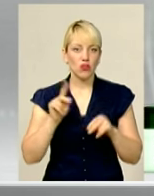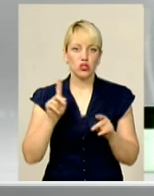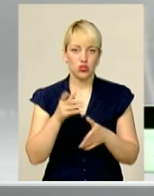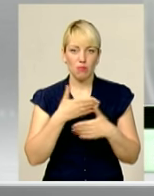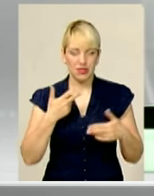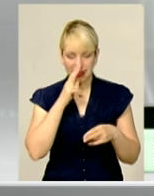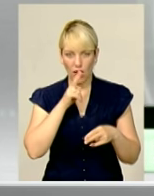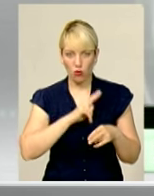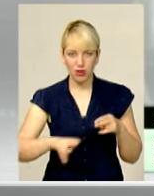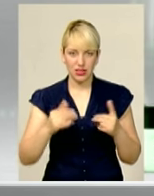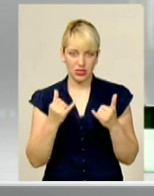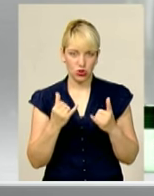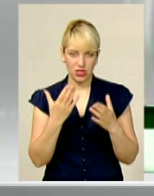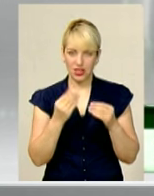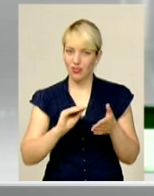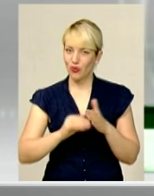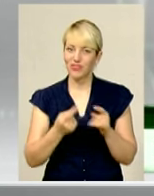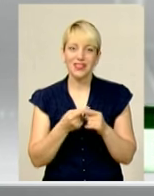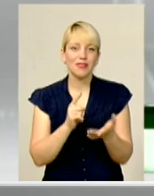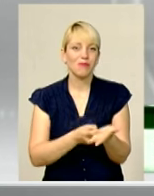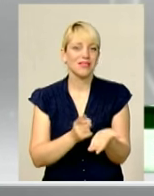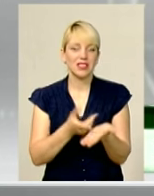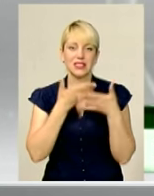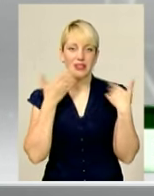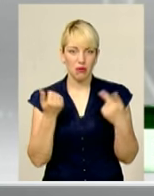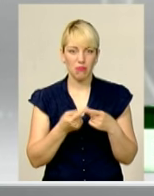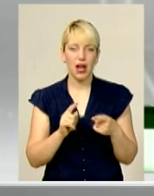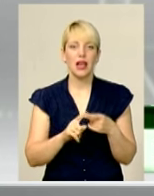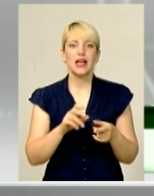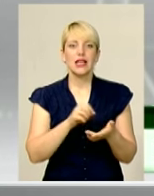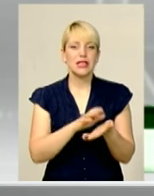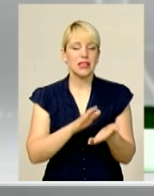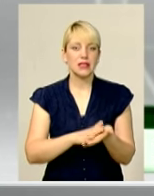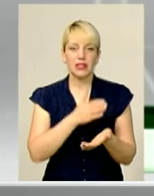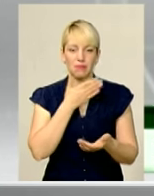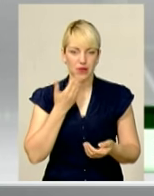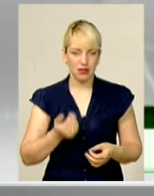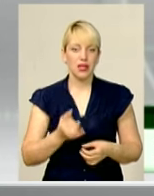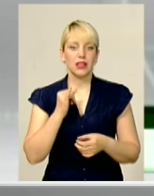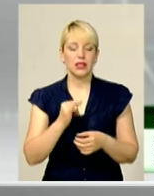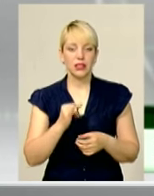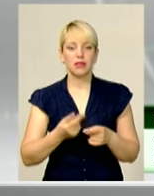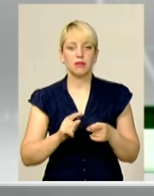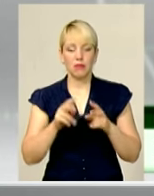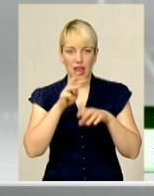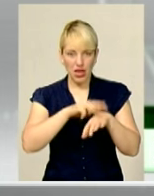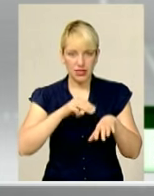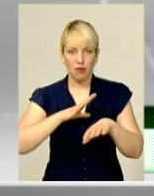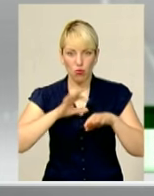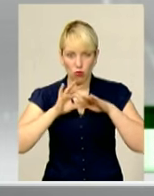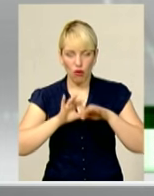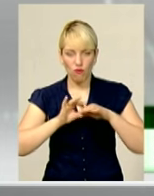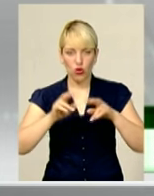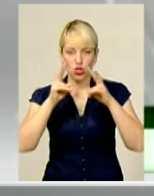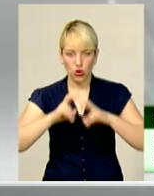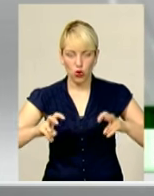загубили на сьогоднішній день довідку, воно не підтверджено цією інформацією, він звертався одразу навіть до міліції. І міліція проводила розслідування на сьогоднішній день,